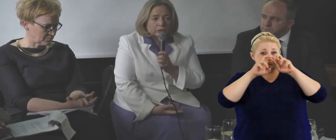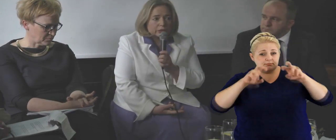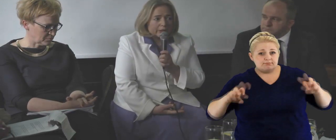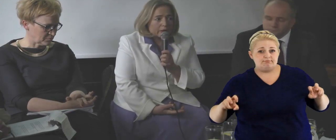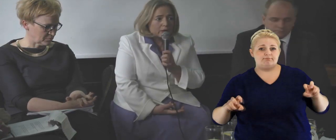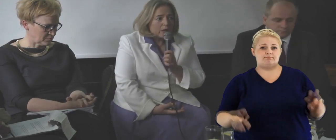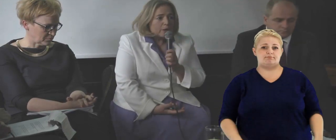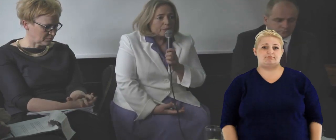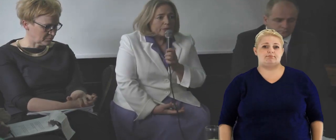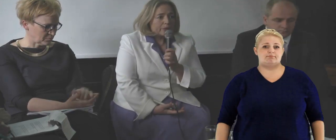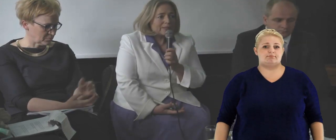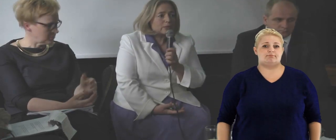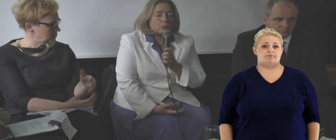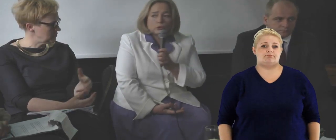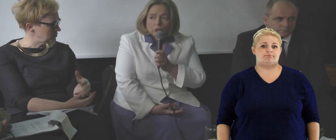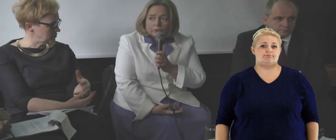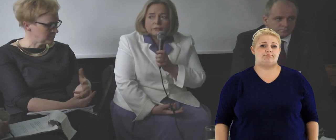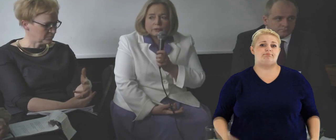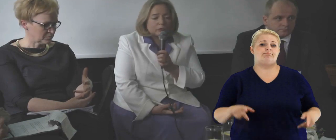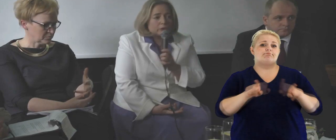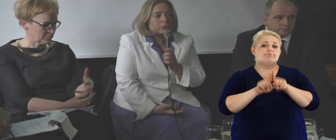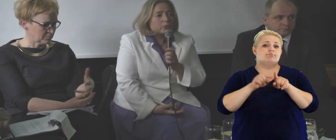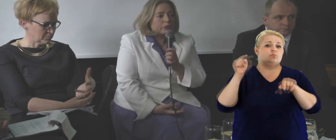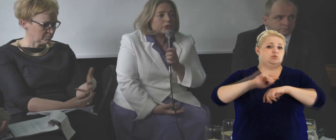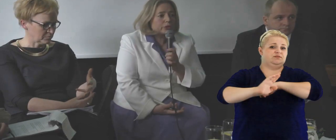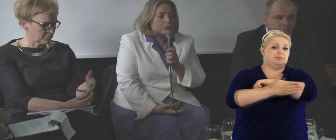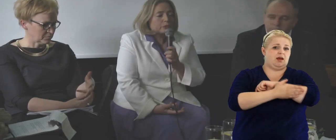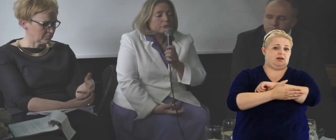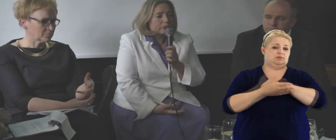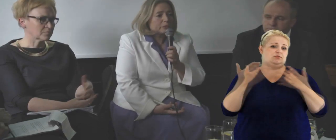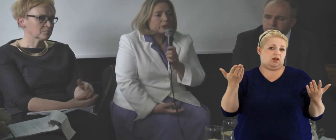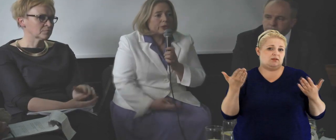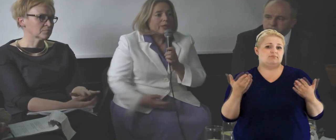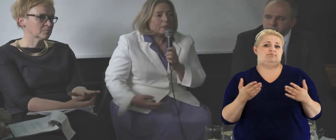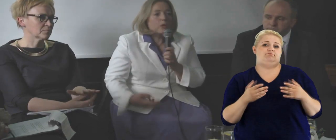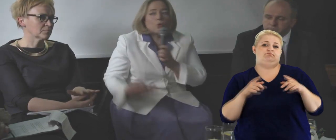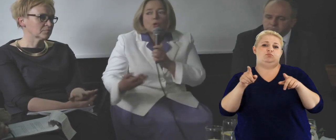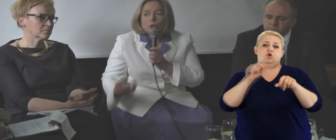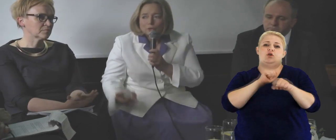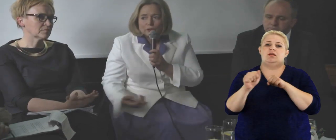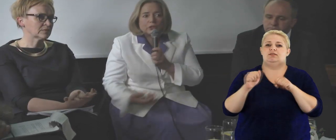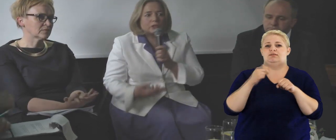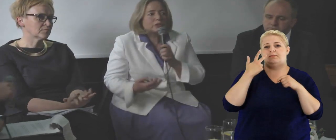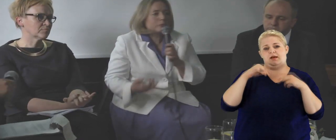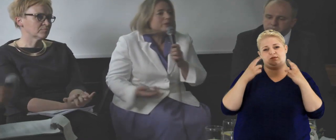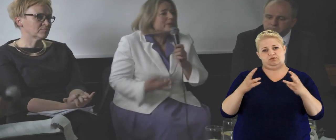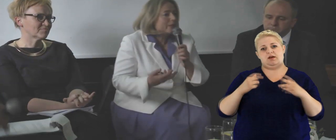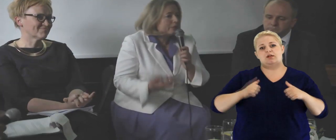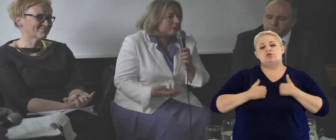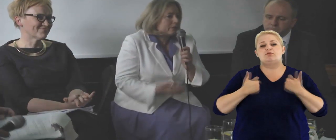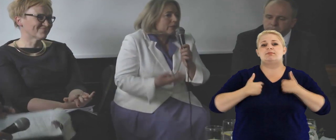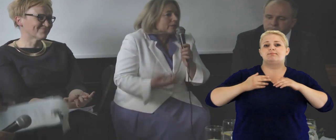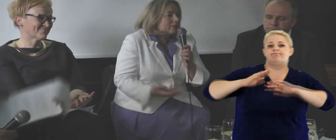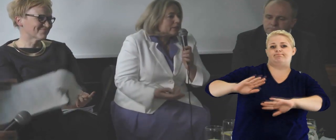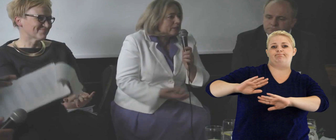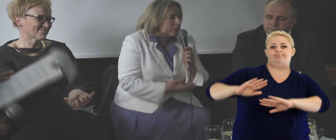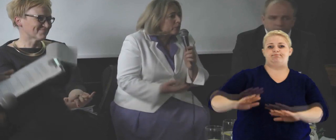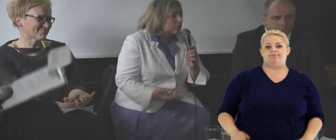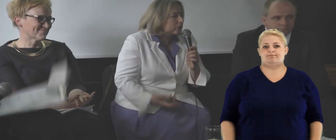merytorycznego jest kluczowy w tym, żeby umieć, żeby się jakby uchronić, żeby nie